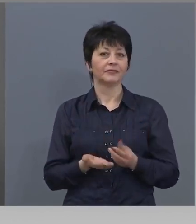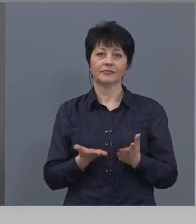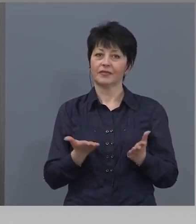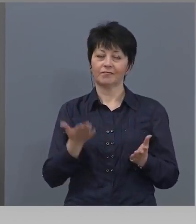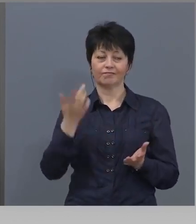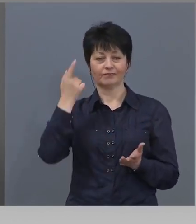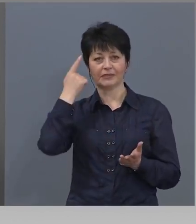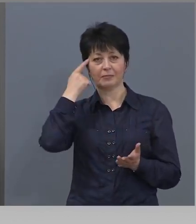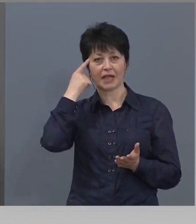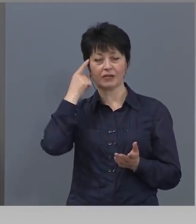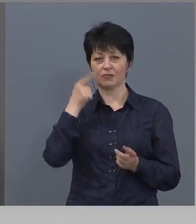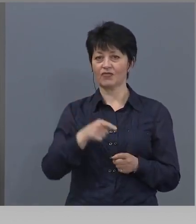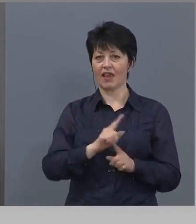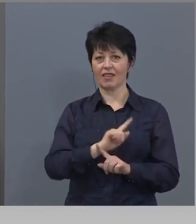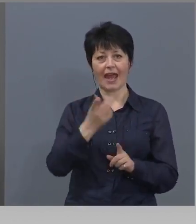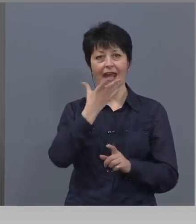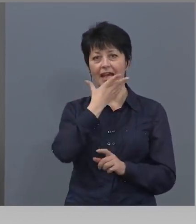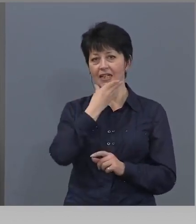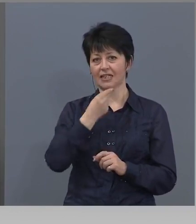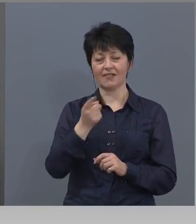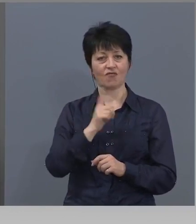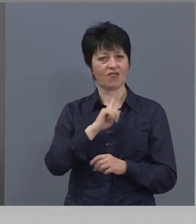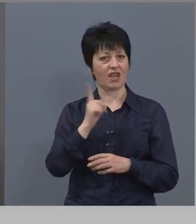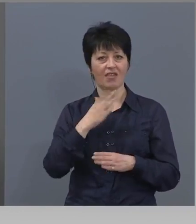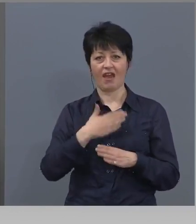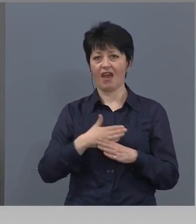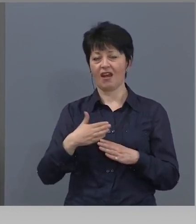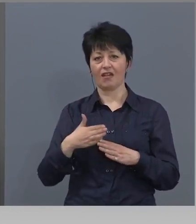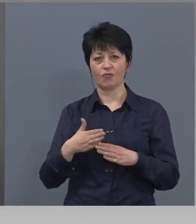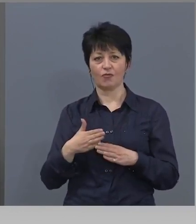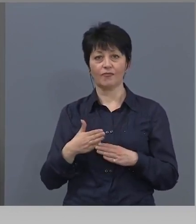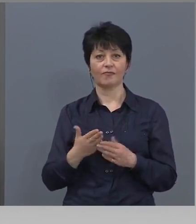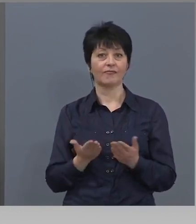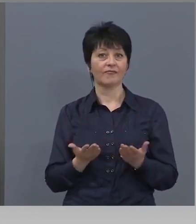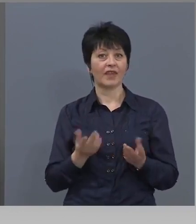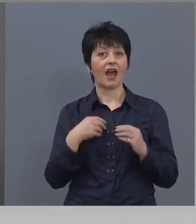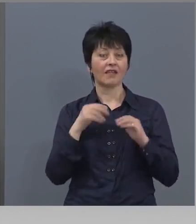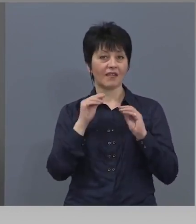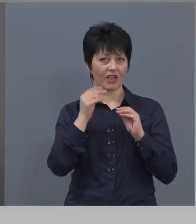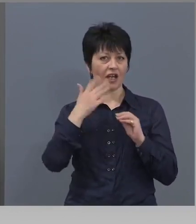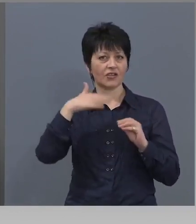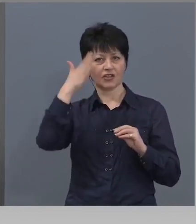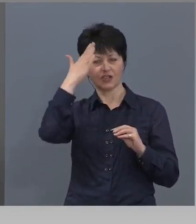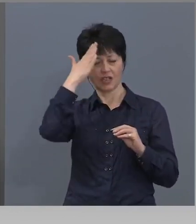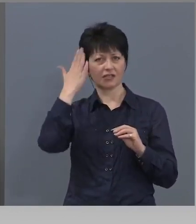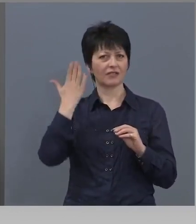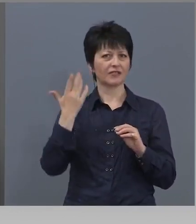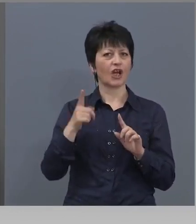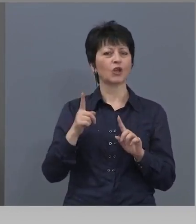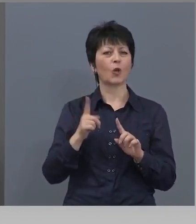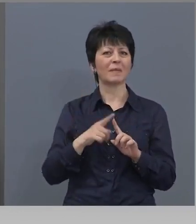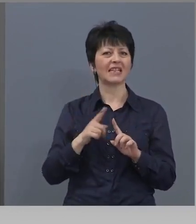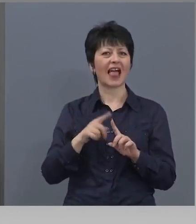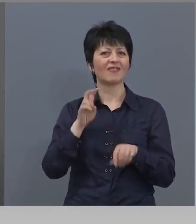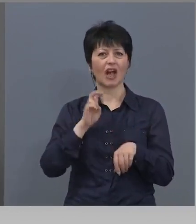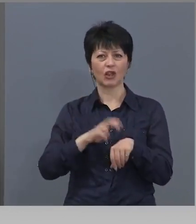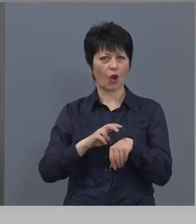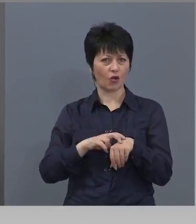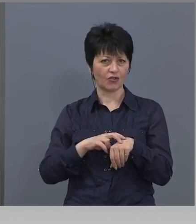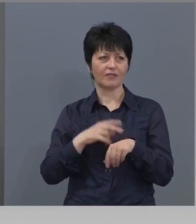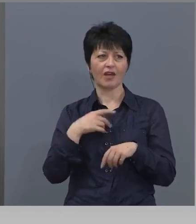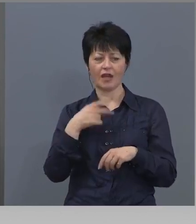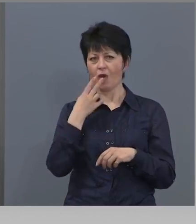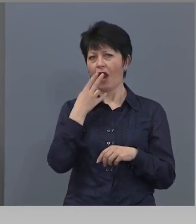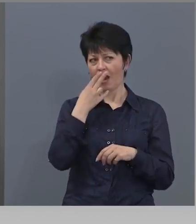Шитам, че не е красиво, не е редно. И да ви кажа честно, понежето Мислав Дончев, като го задавахте въпроса, ги гледах